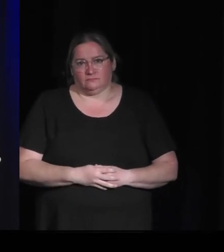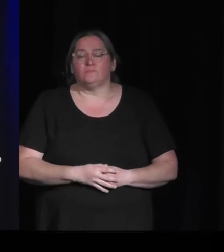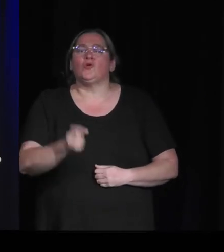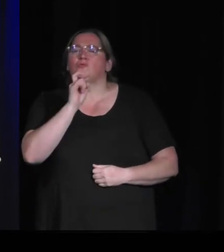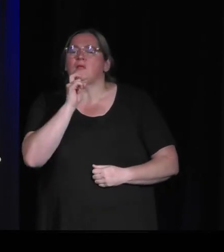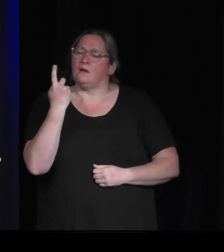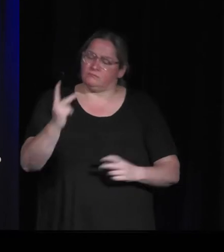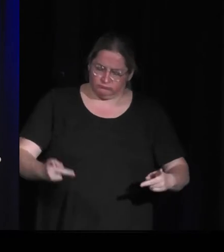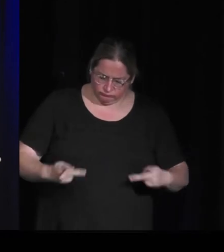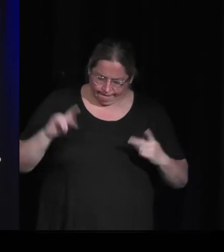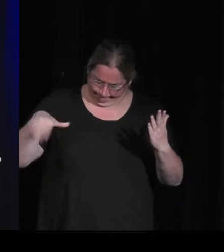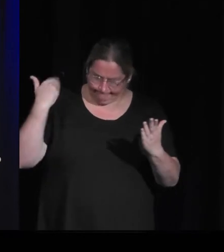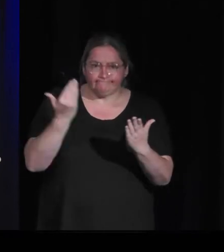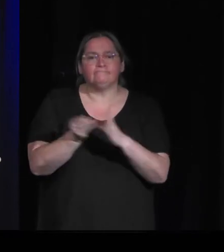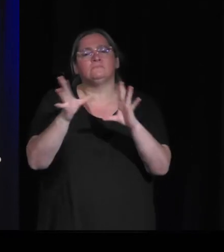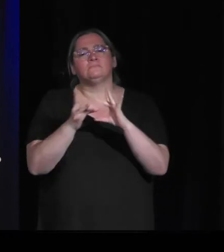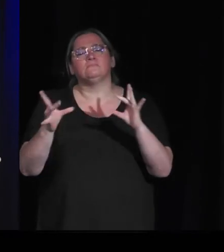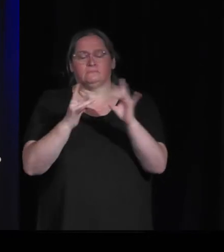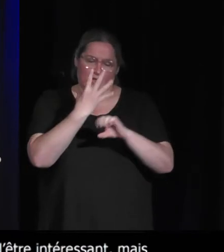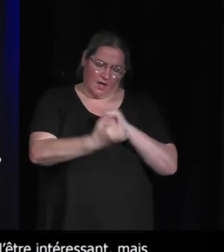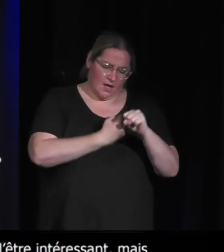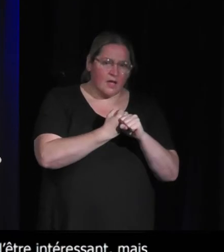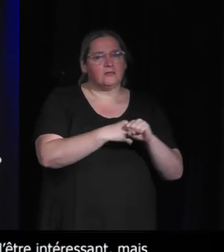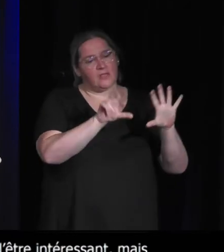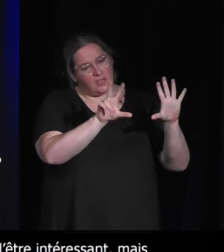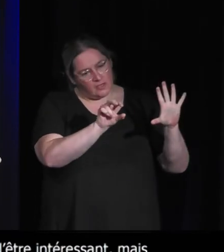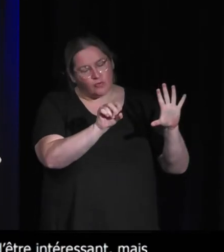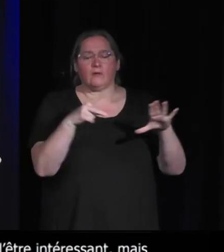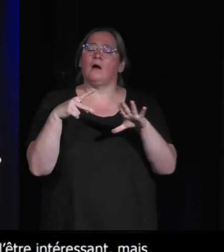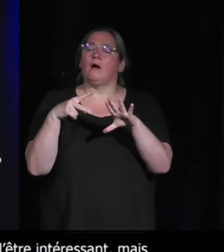à l'heure en remontant à la fin des années 80, début des années 90.